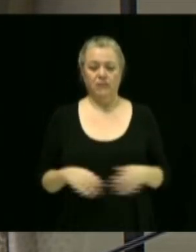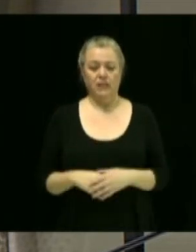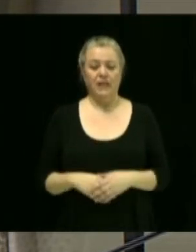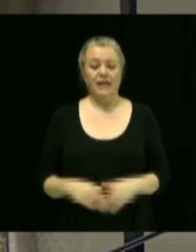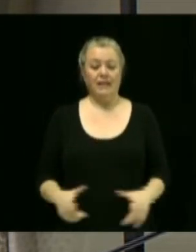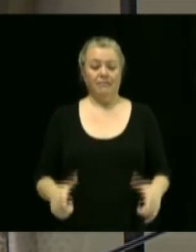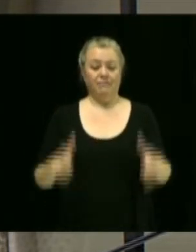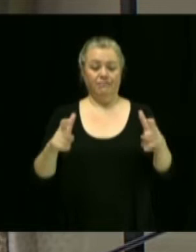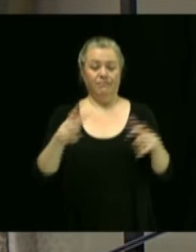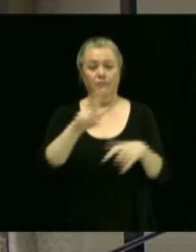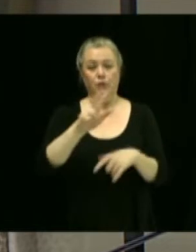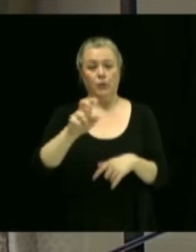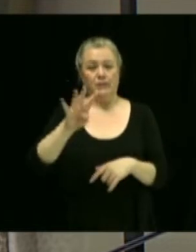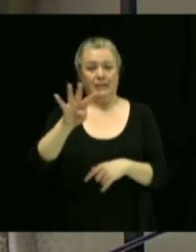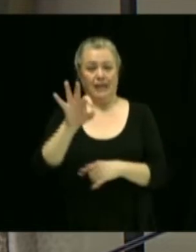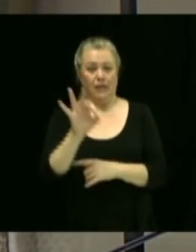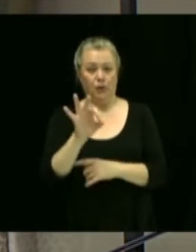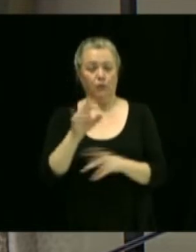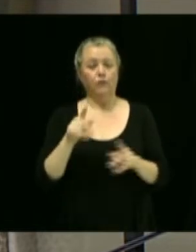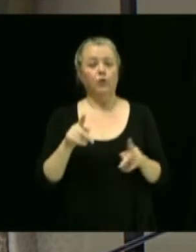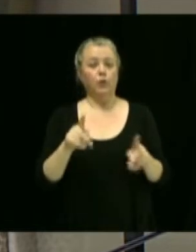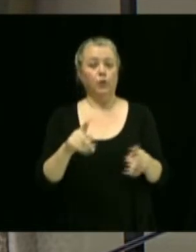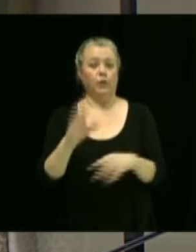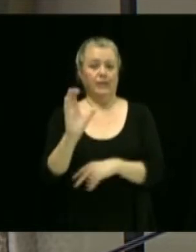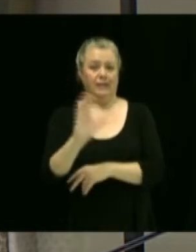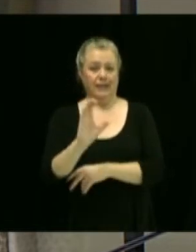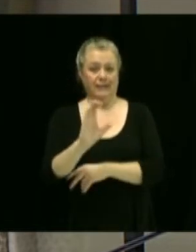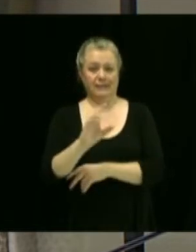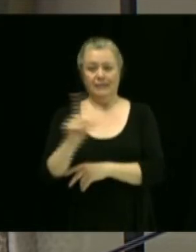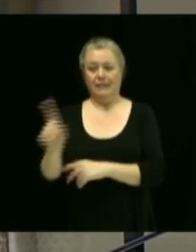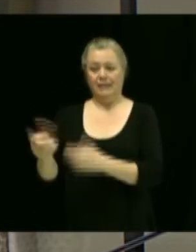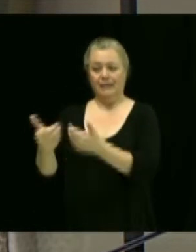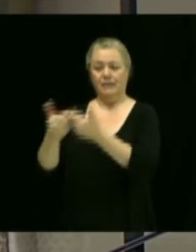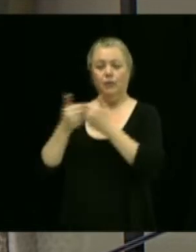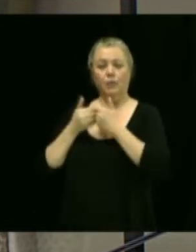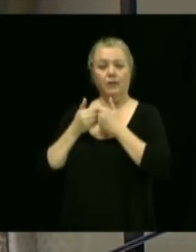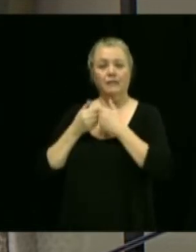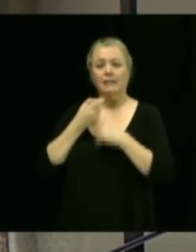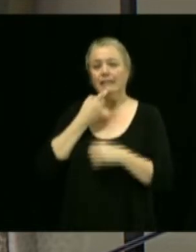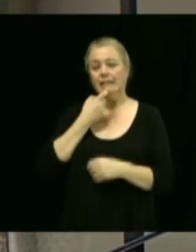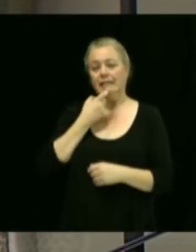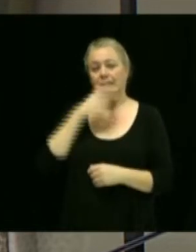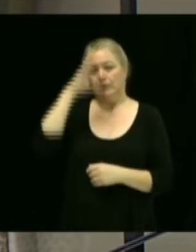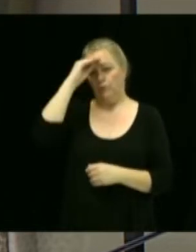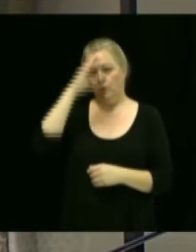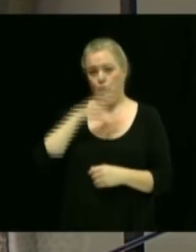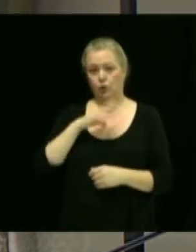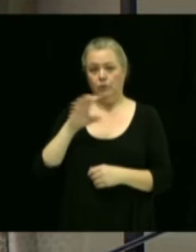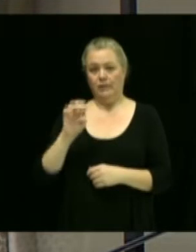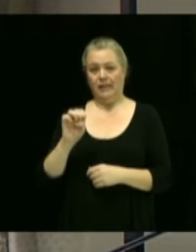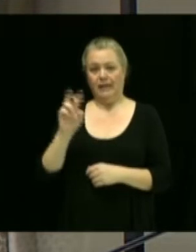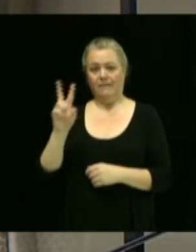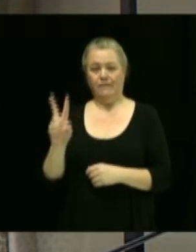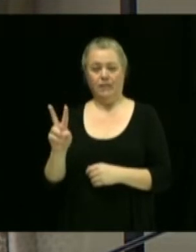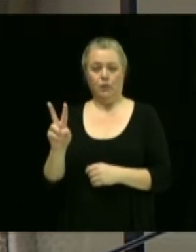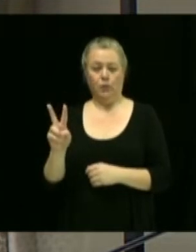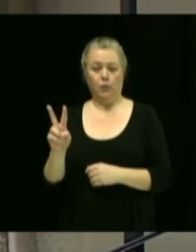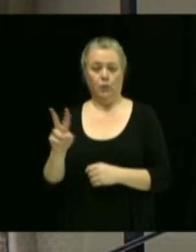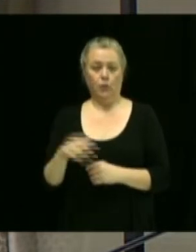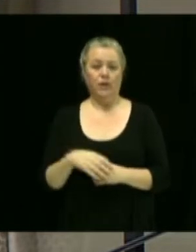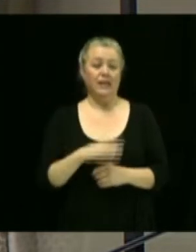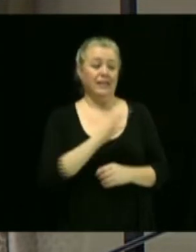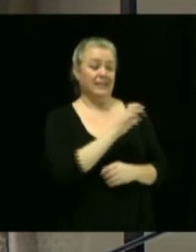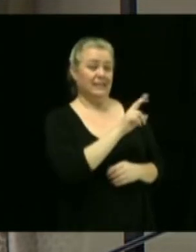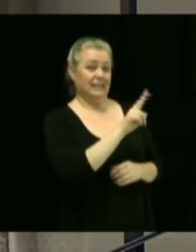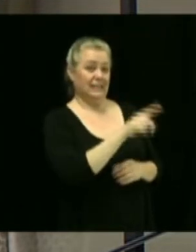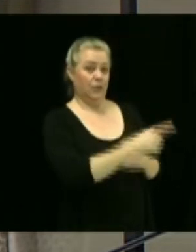349 rue Cartier, une demande de dérogation mineure qui a été formulée par M. Éric Vigneault. Alors, le